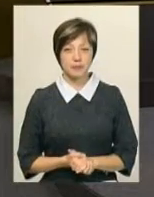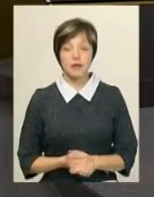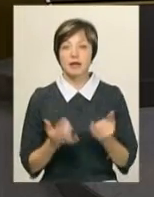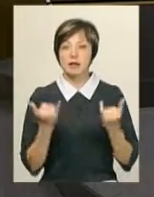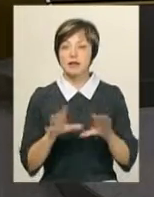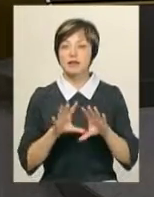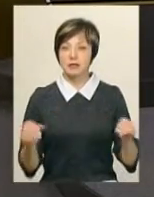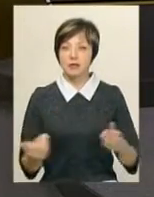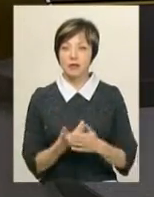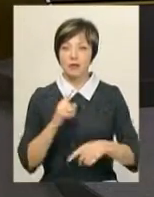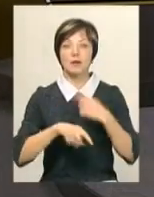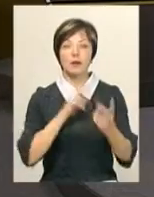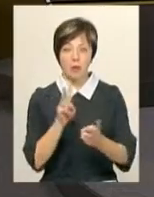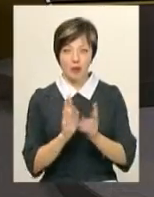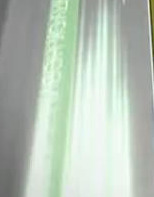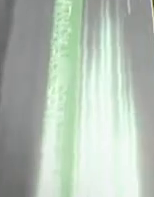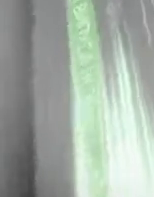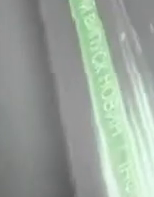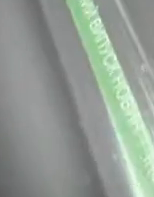Наразі це всі новини. Побачимось.